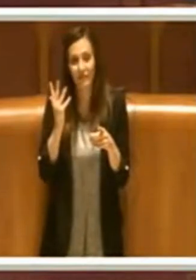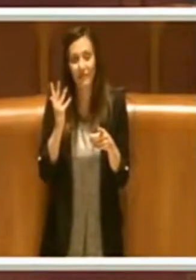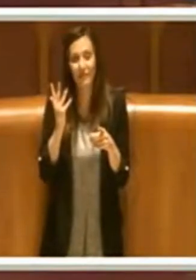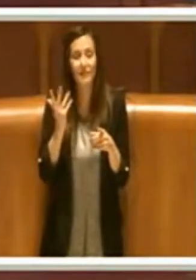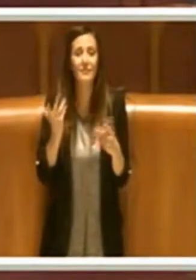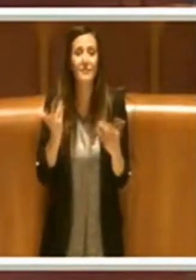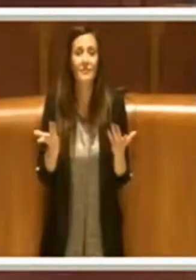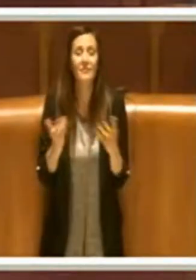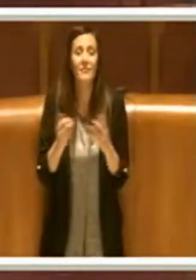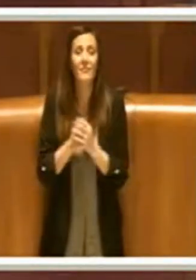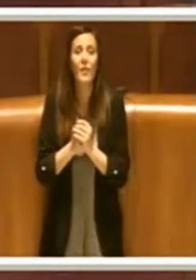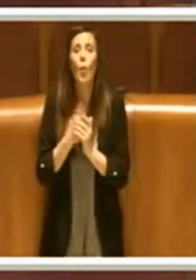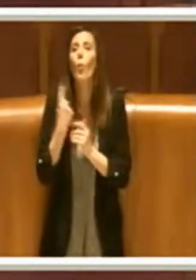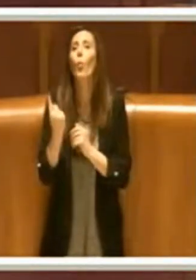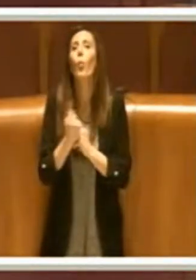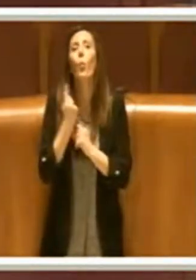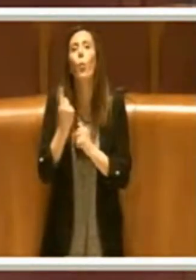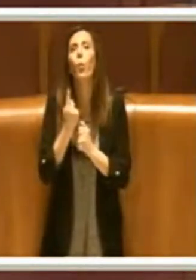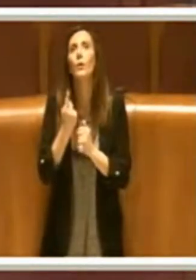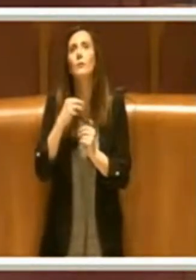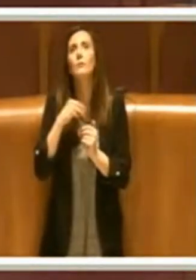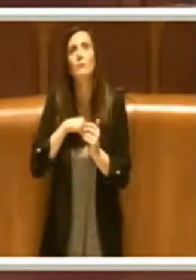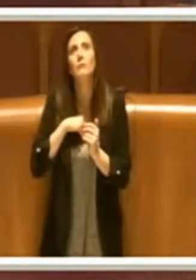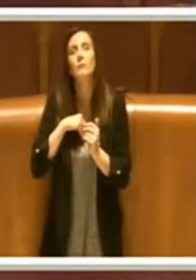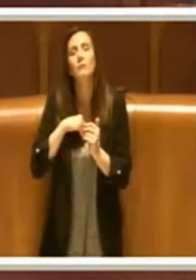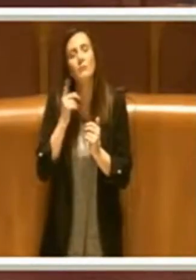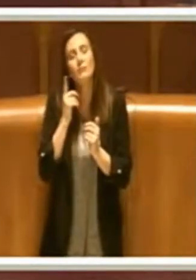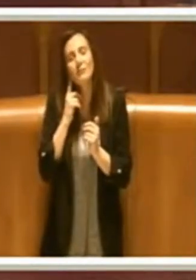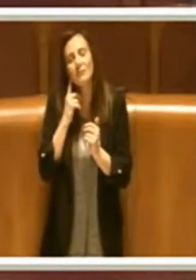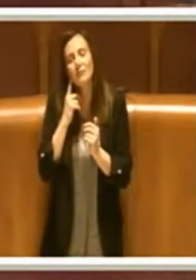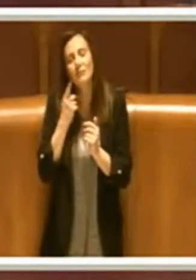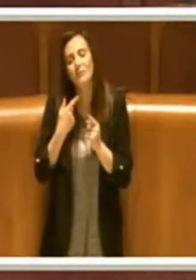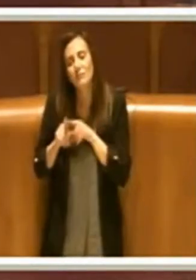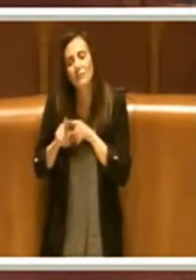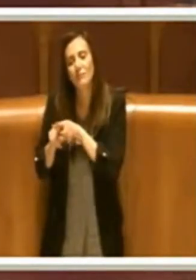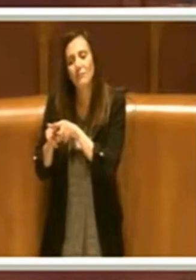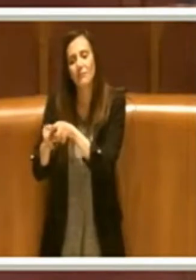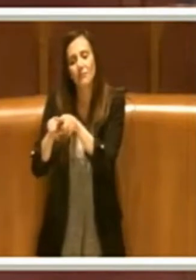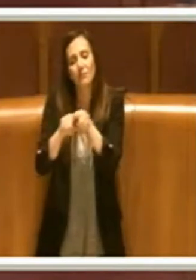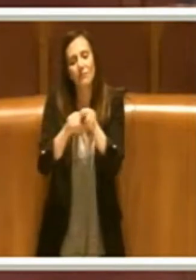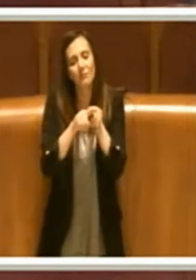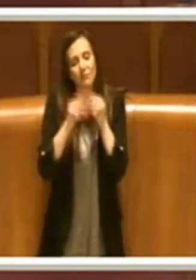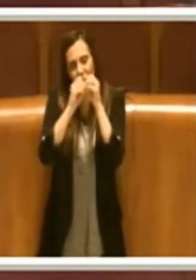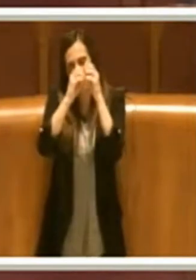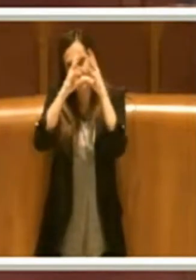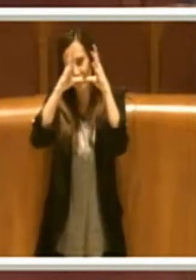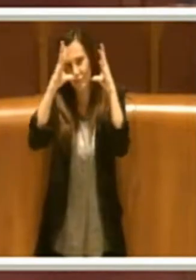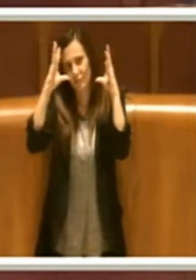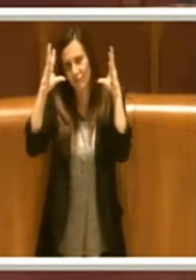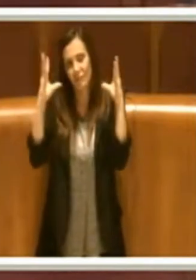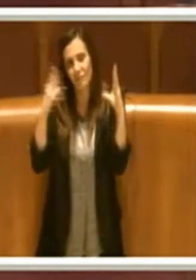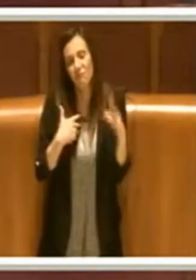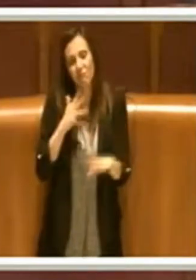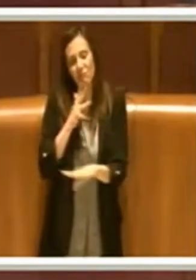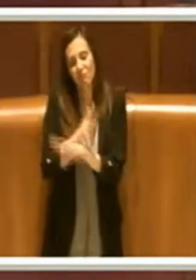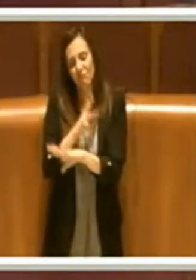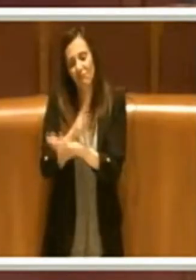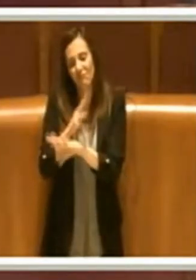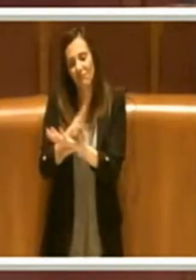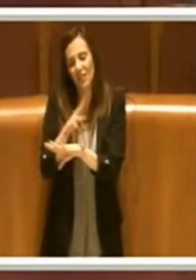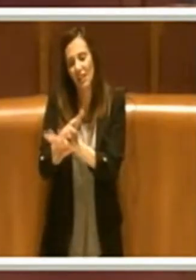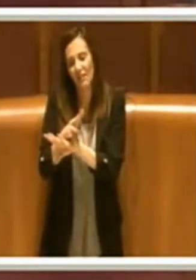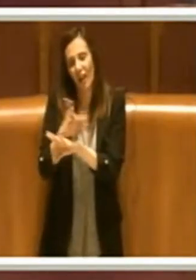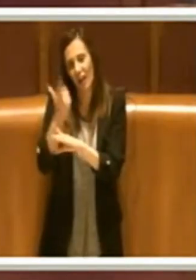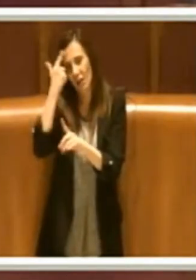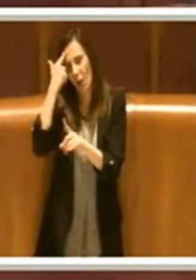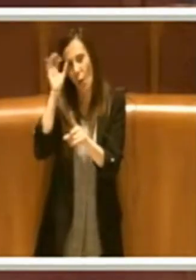un unico sentire che porta a immaginare, a prevedere degli interventi ben mirati